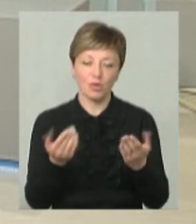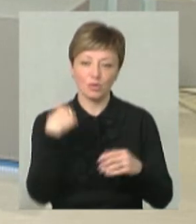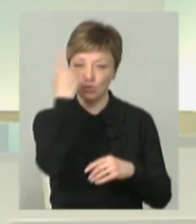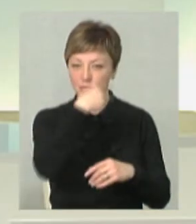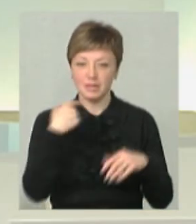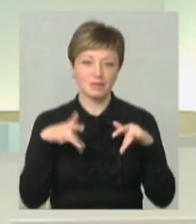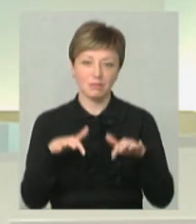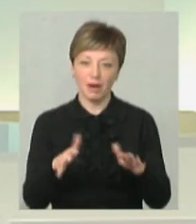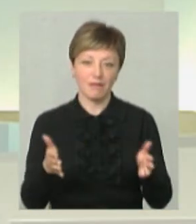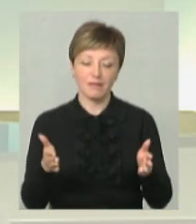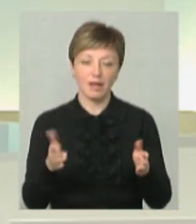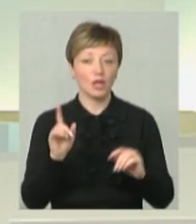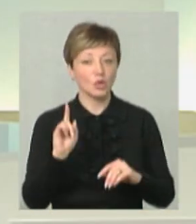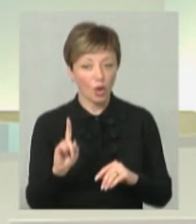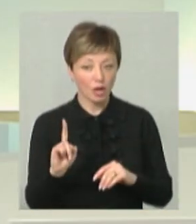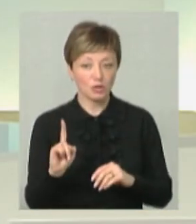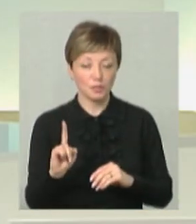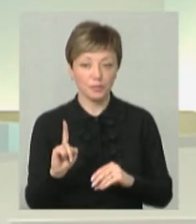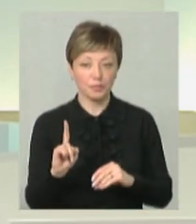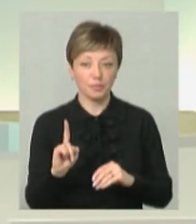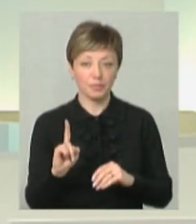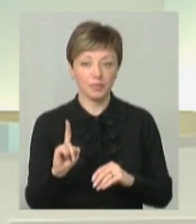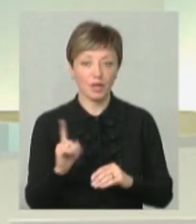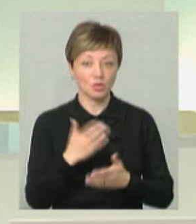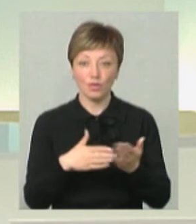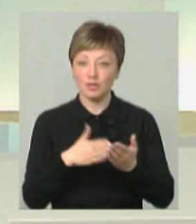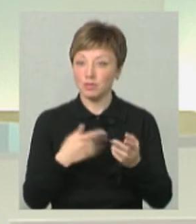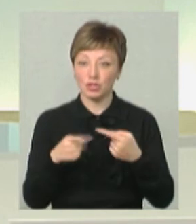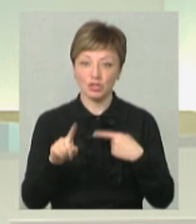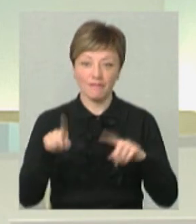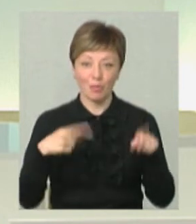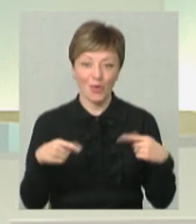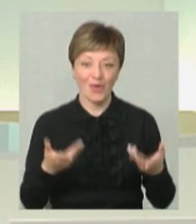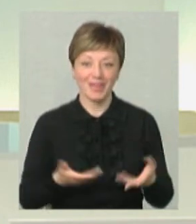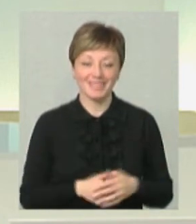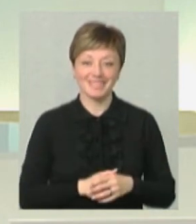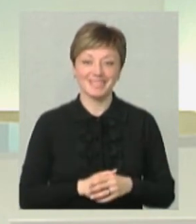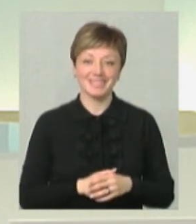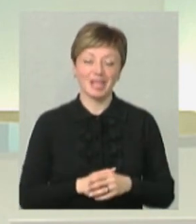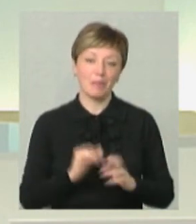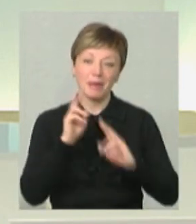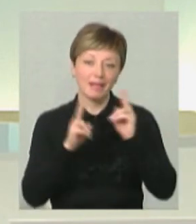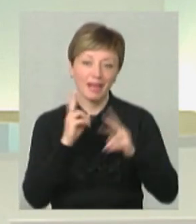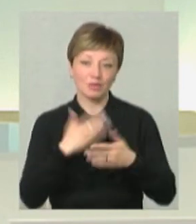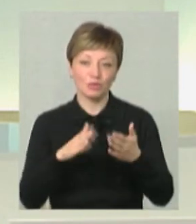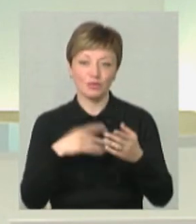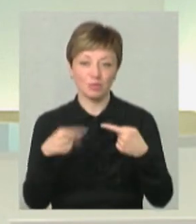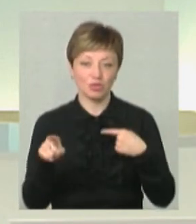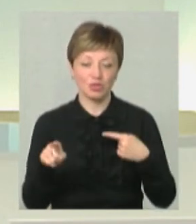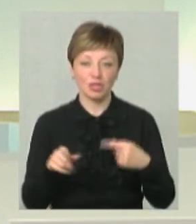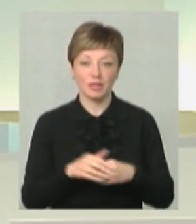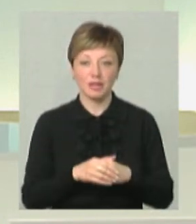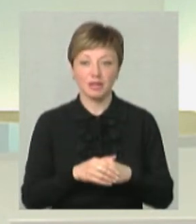особиста справа. І, до речі, до нього зовсім інші вимоги і претензії зовсім інші,